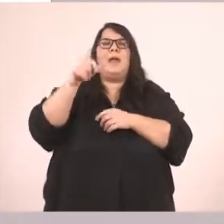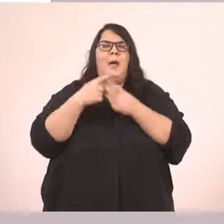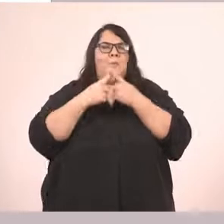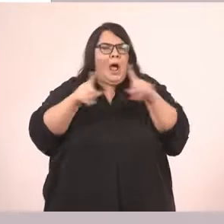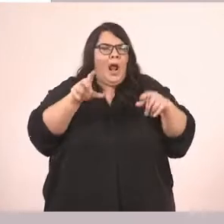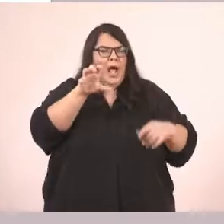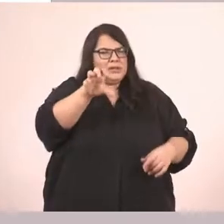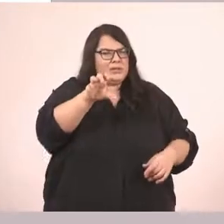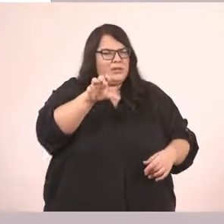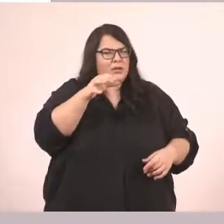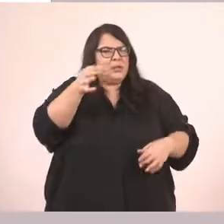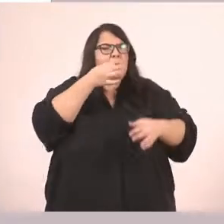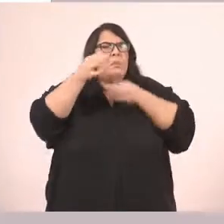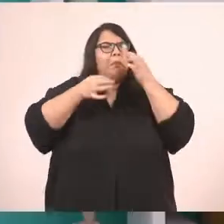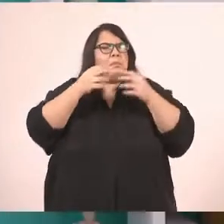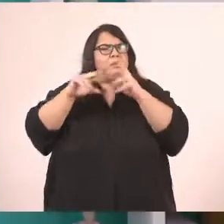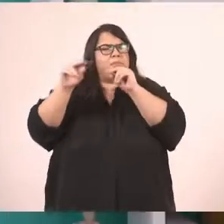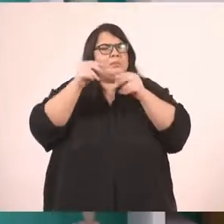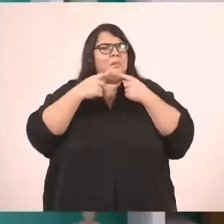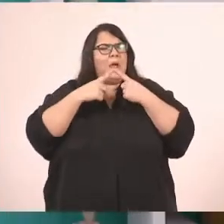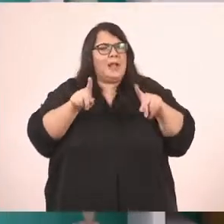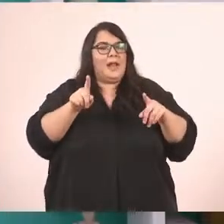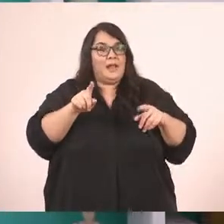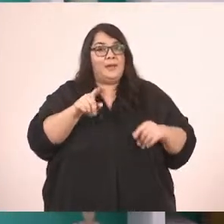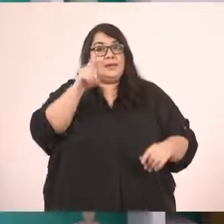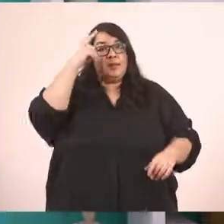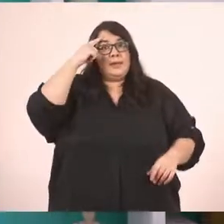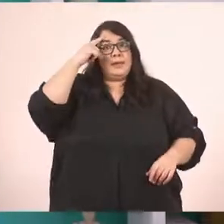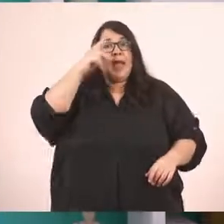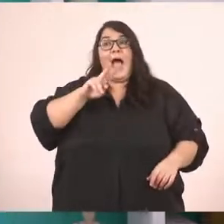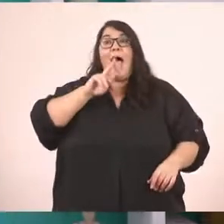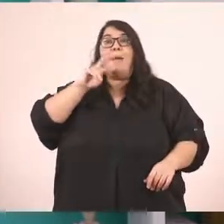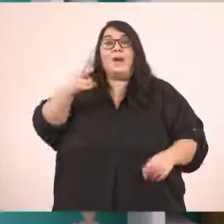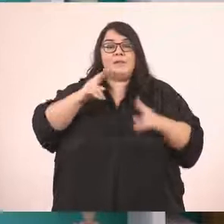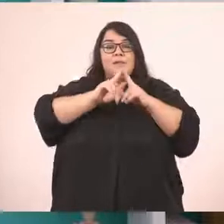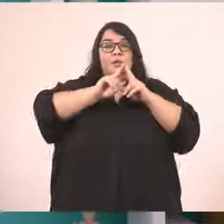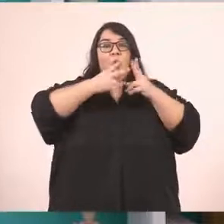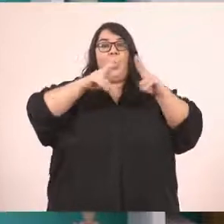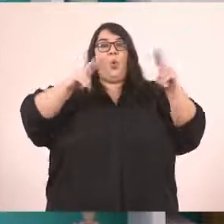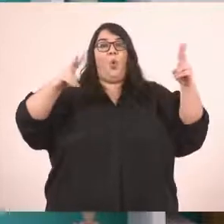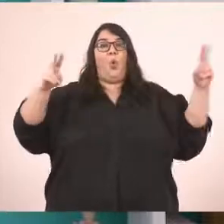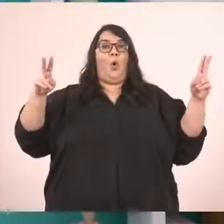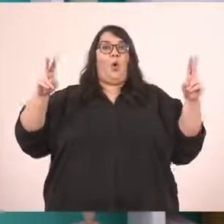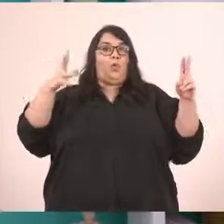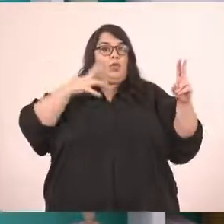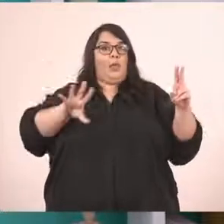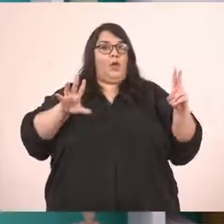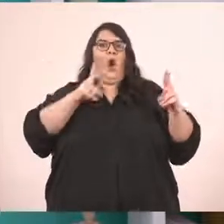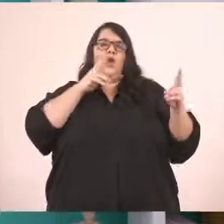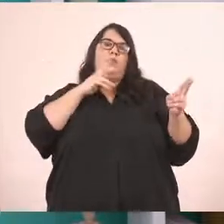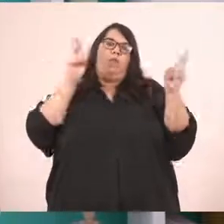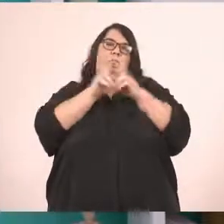κατοίκους που μιλούσαν λίγο περίεργα. Όπως βλέπετε παιδιά οι απαντήσεις μας πρέπει να είναι ολοκληρωμένες. Όχι